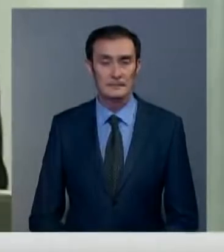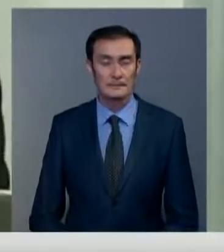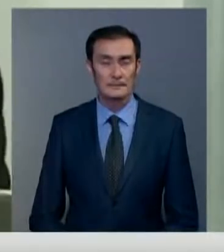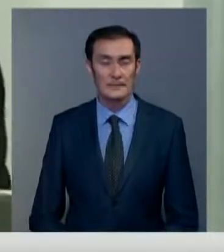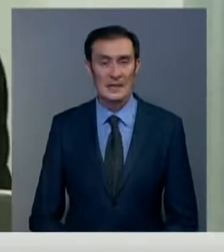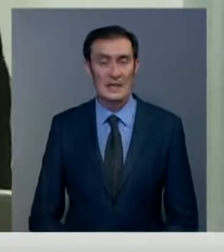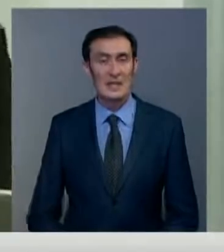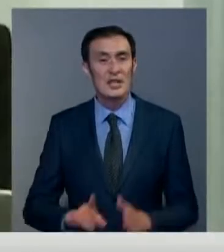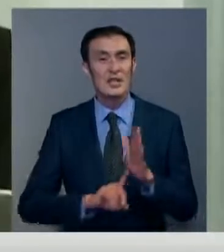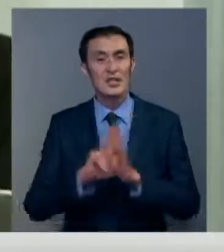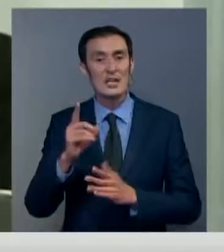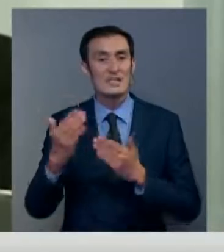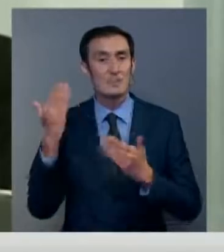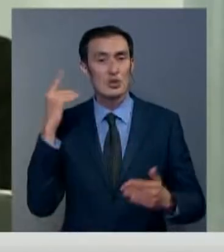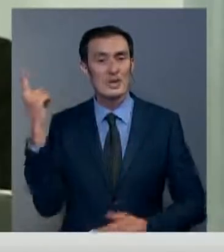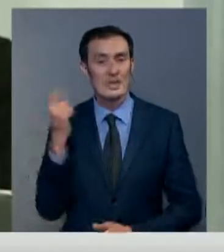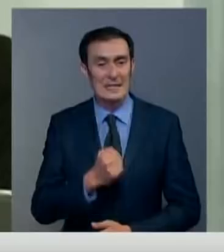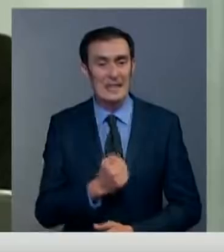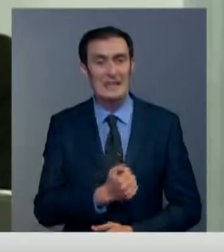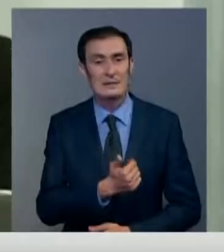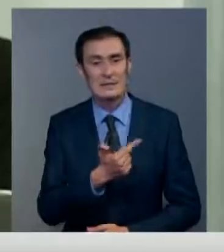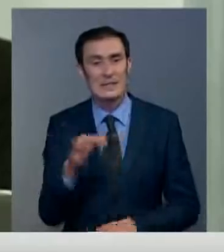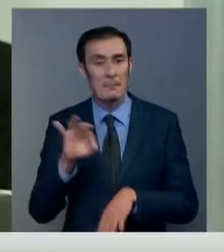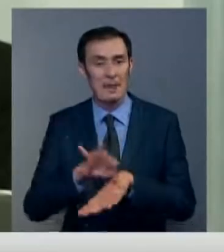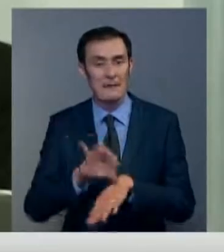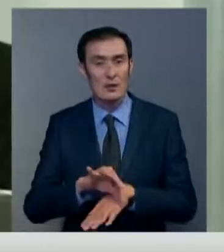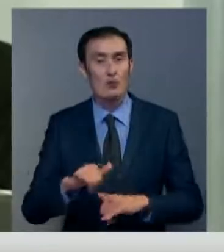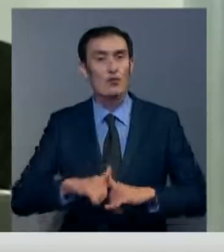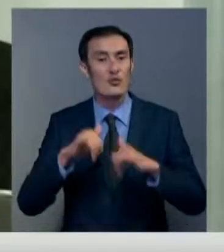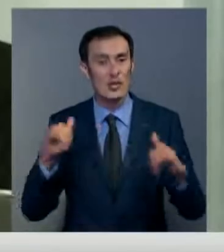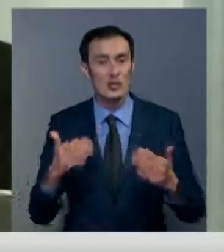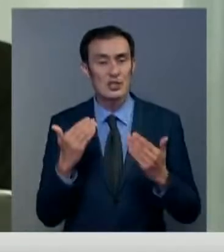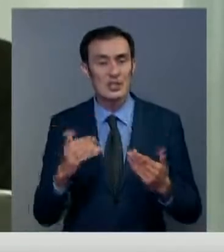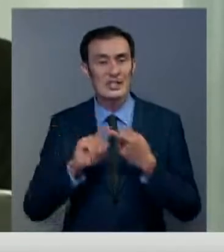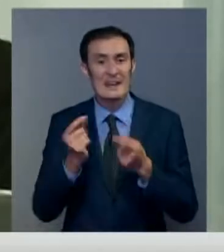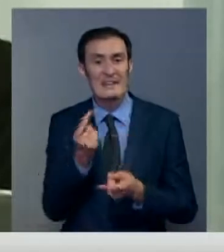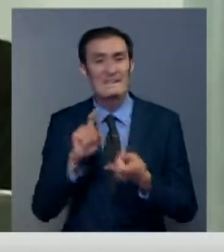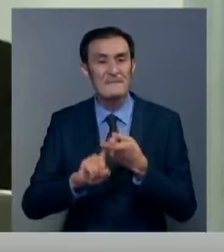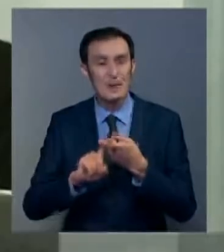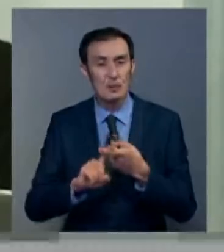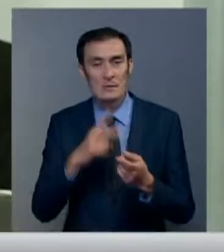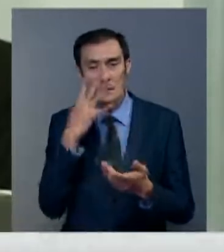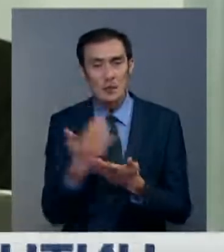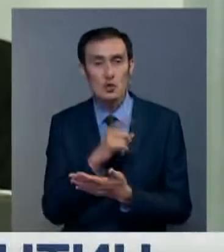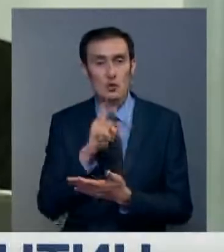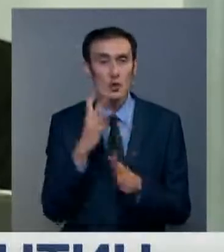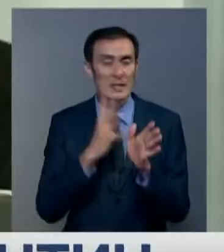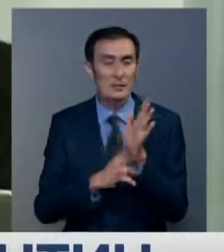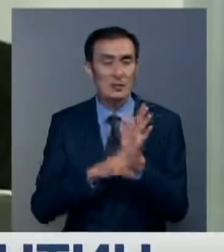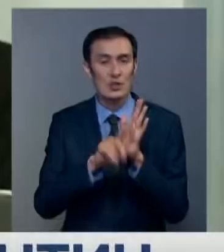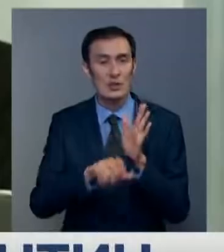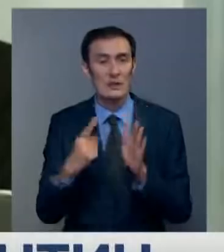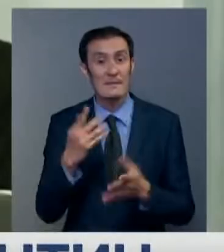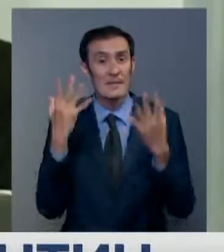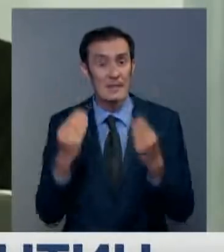С прошлой недели среднее число заражений в неделю резко выросло. Сейчас вирус выявляют у около 190 человек в день,